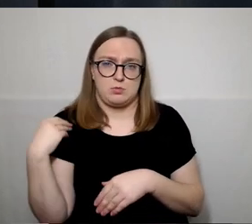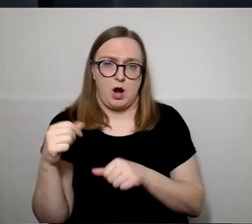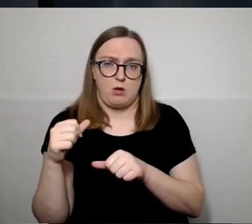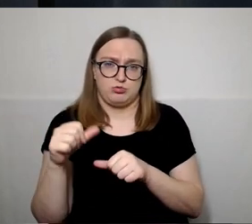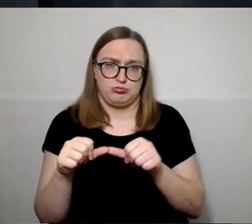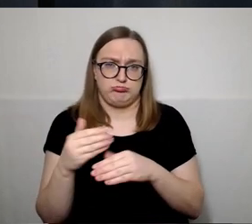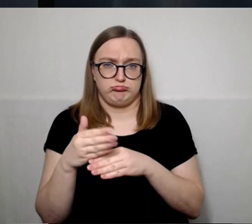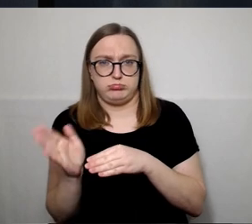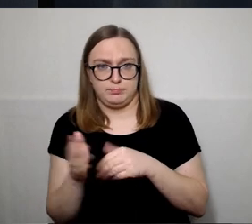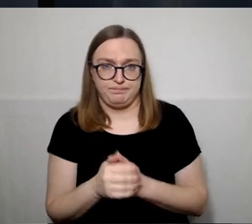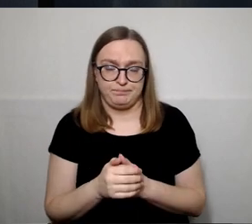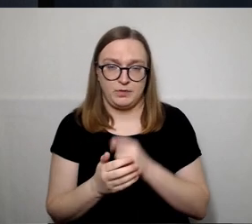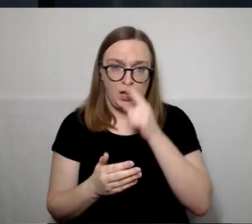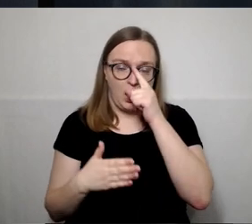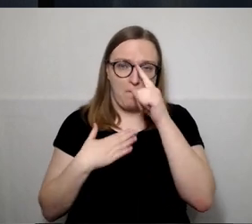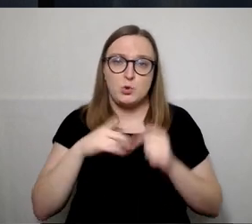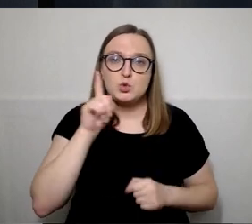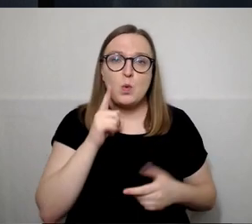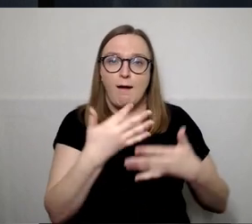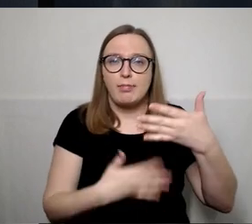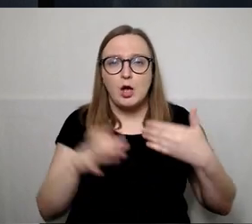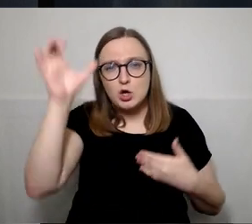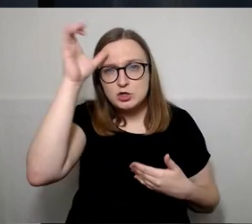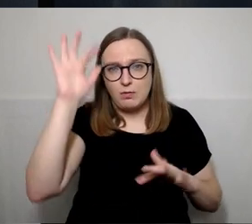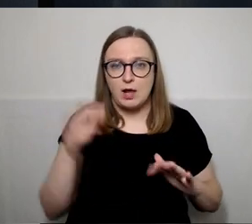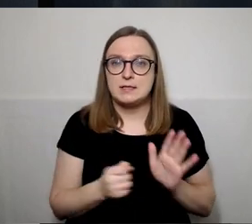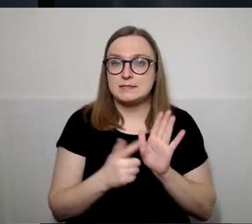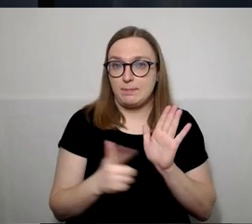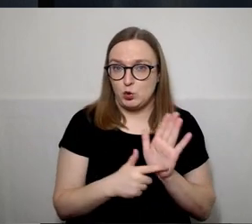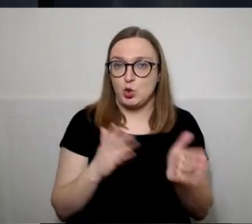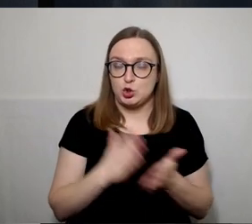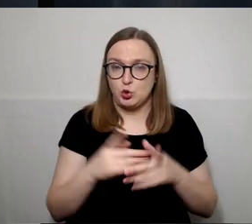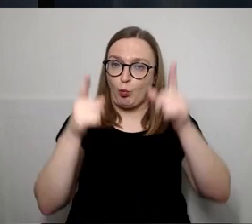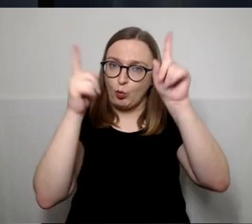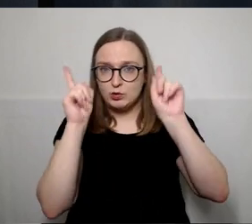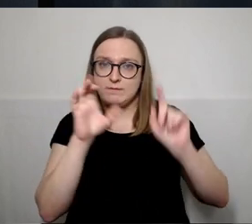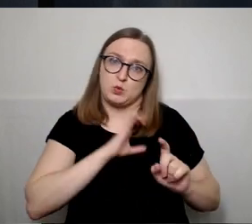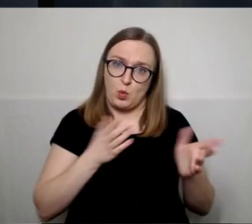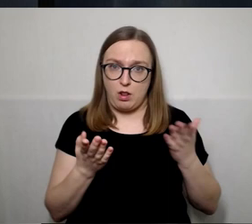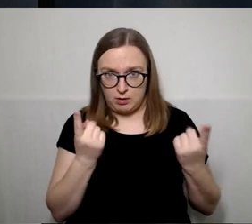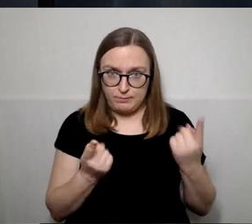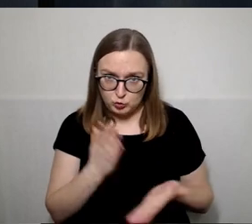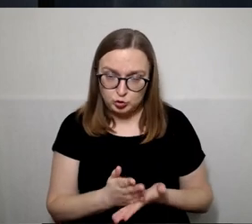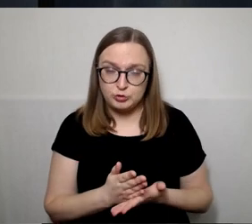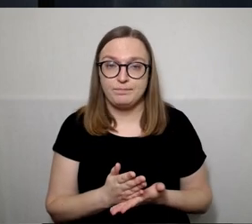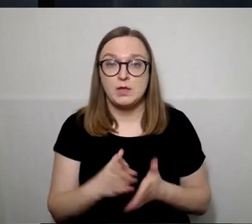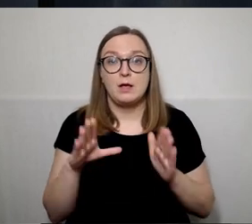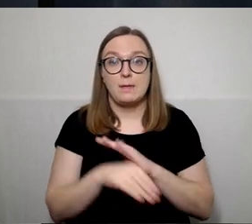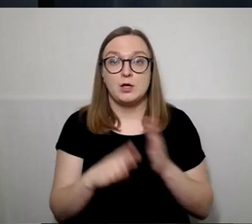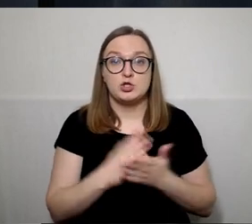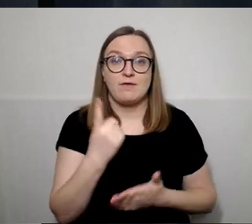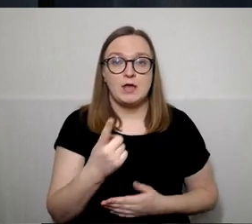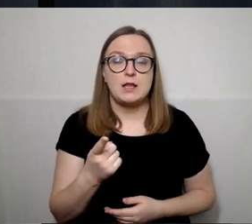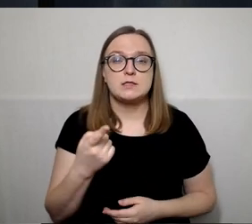mūsų kandidatų įsilavinimas, 17 turi aukštą įsilavinimą ir šių yra vienas mokslo